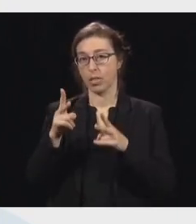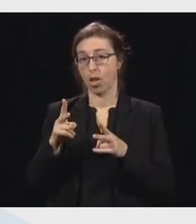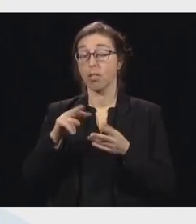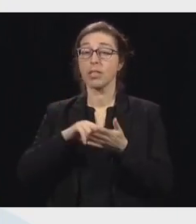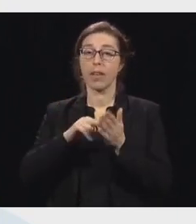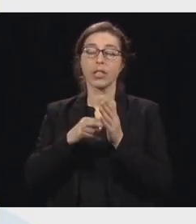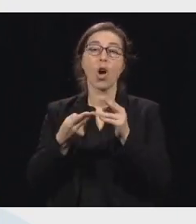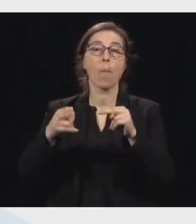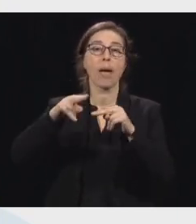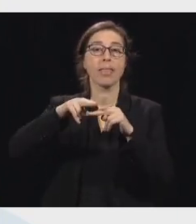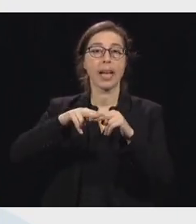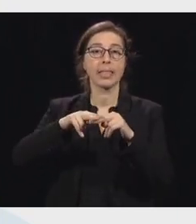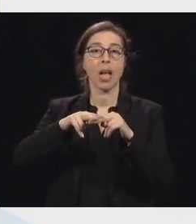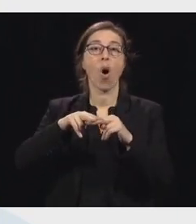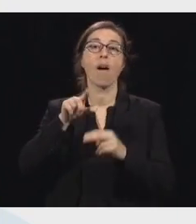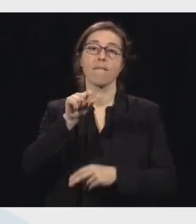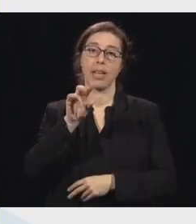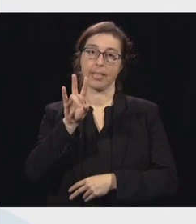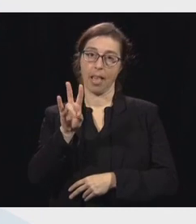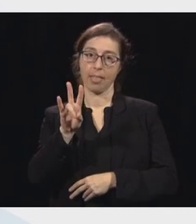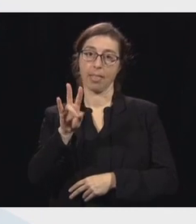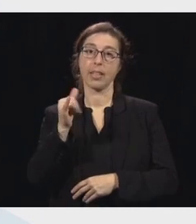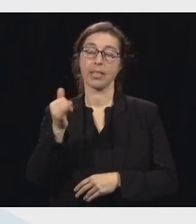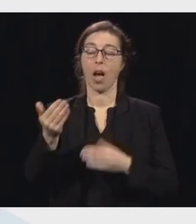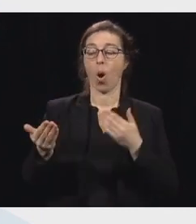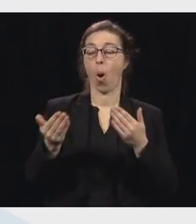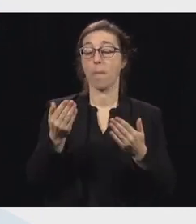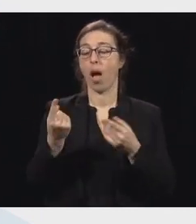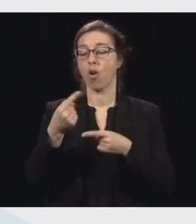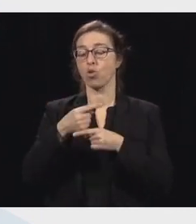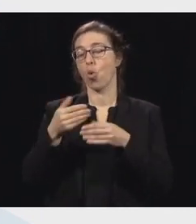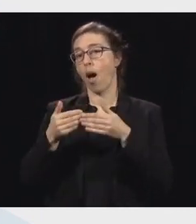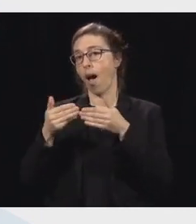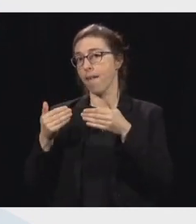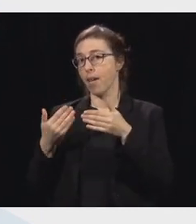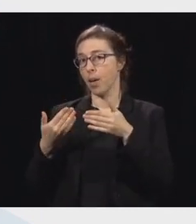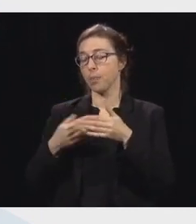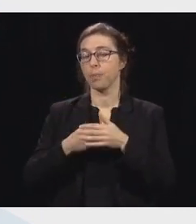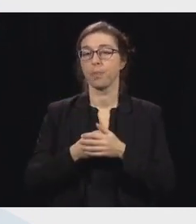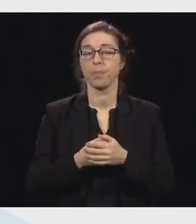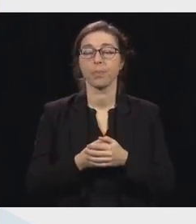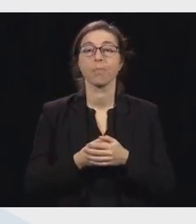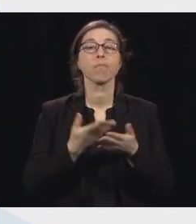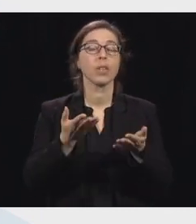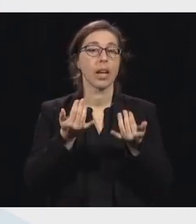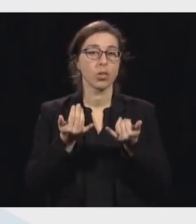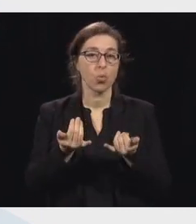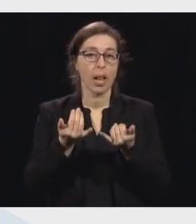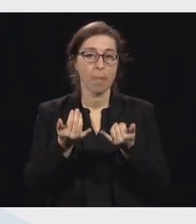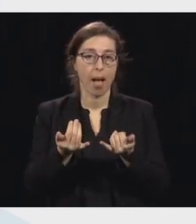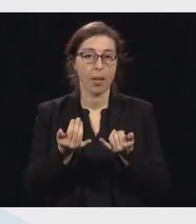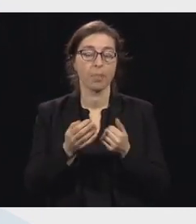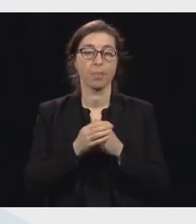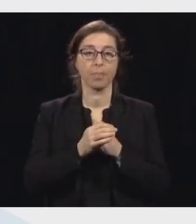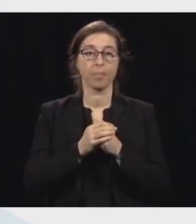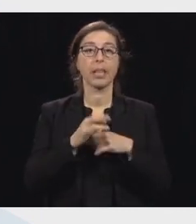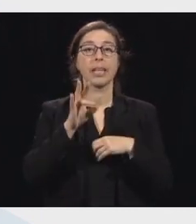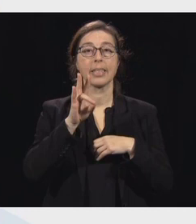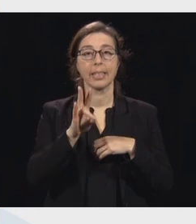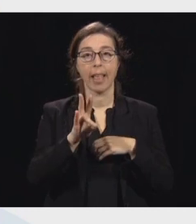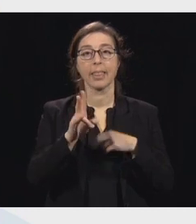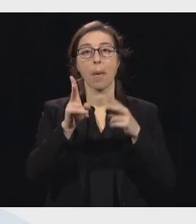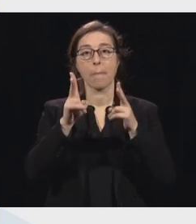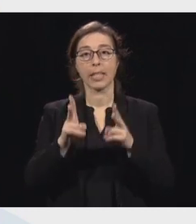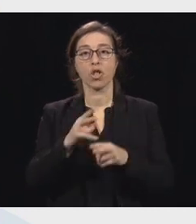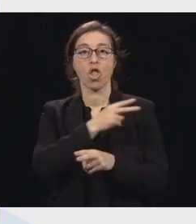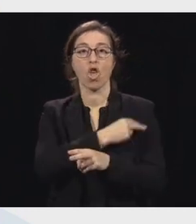une augmentation de 27 par rapport à la journée précédente. Il y a actuellement 7 personnes qui sont